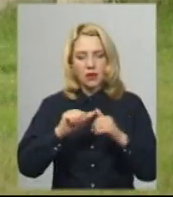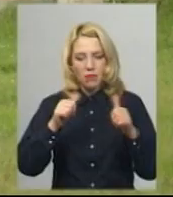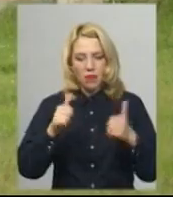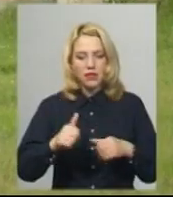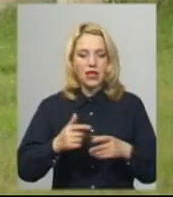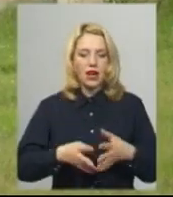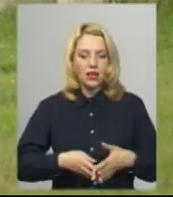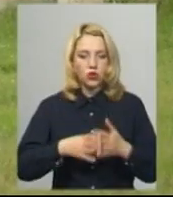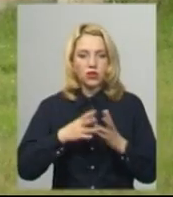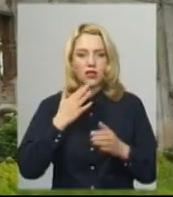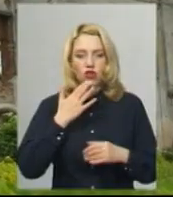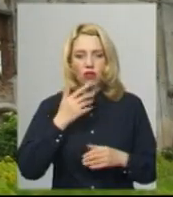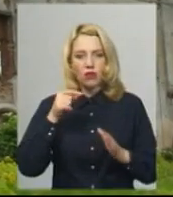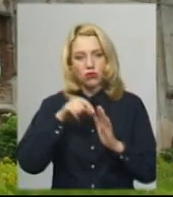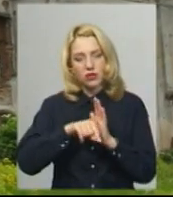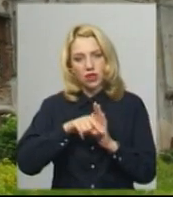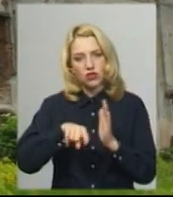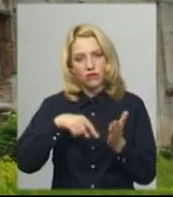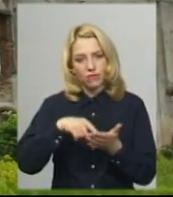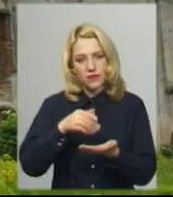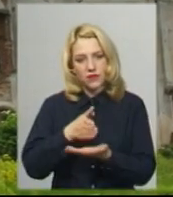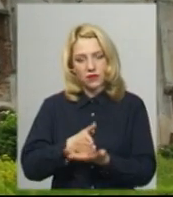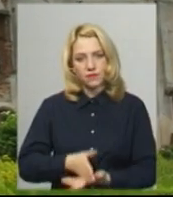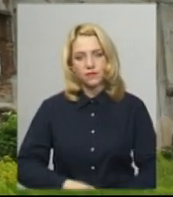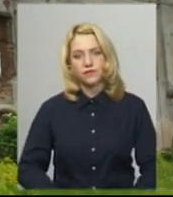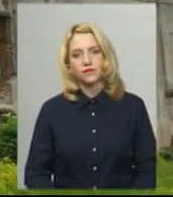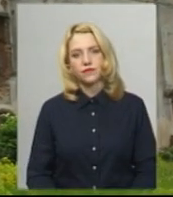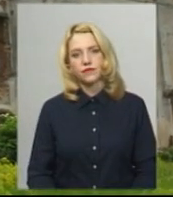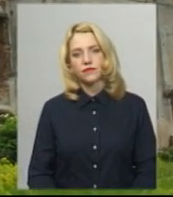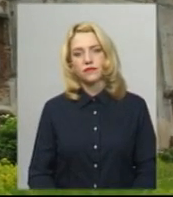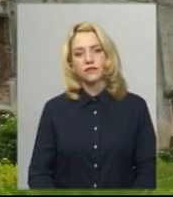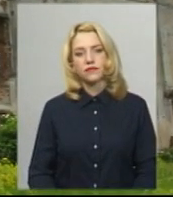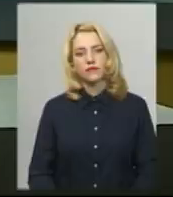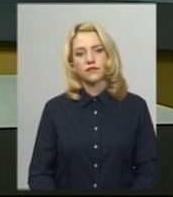національного значення. Михайло Жила, Юрій Чорний. Новини на Суспільному. Мельниччина.